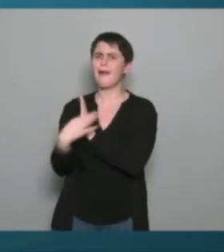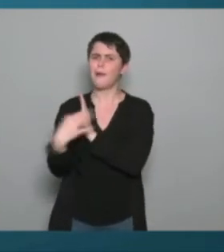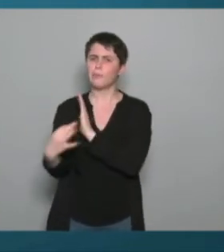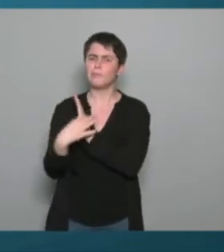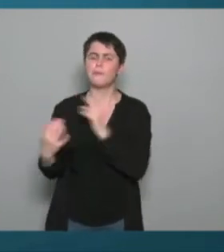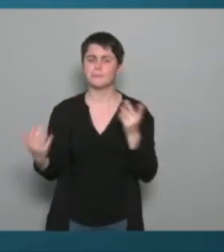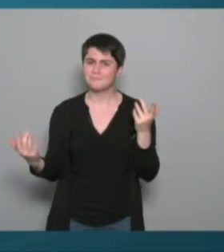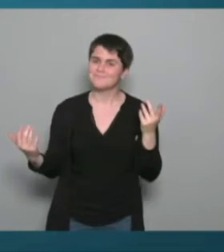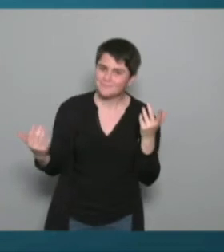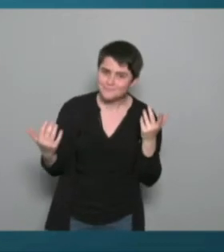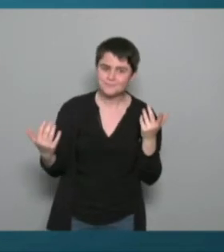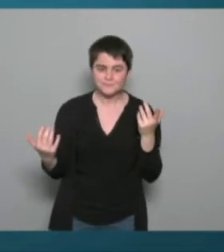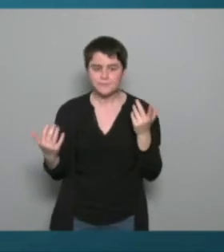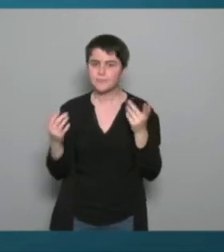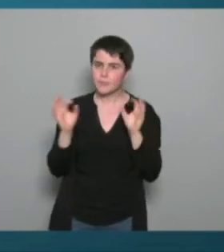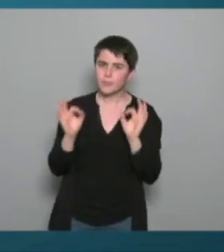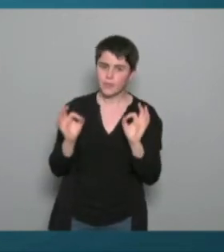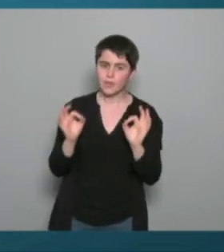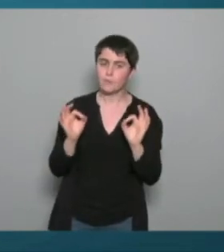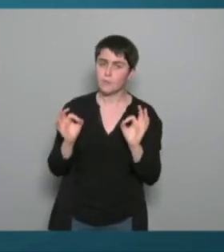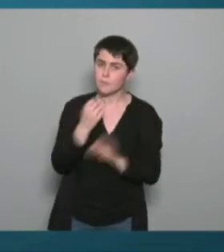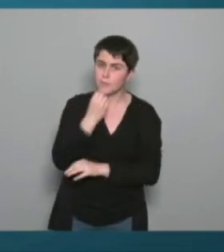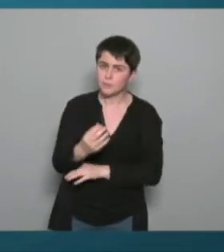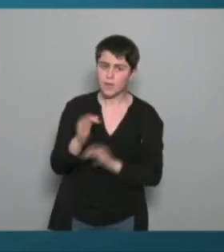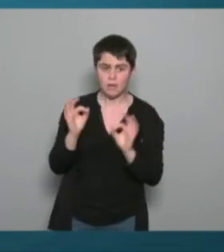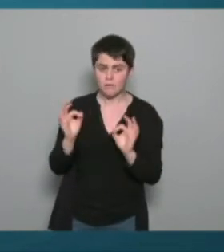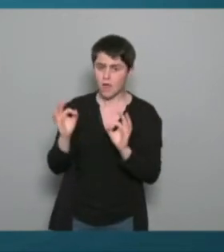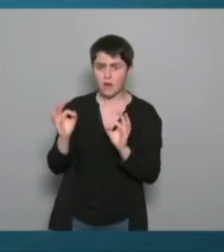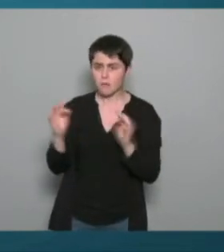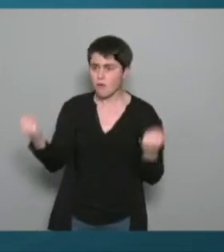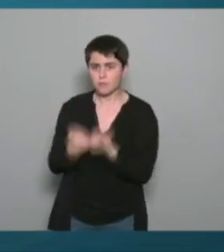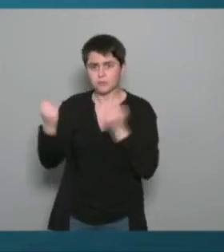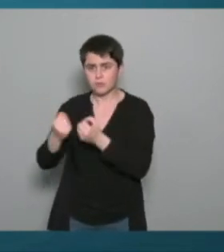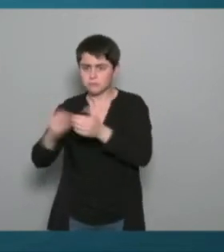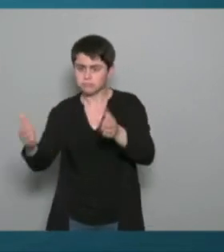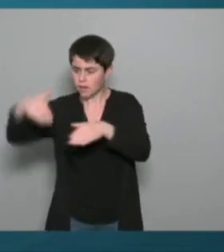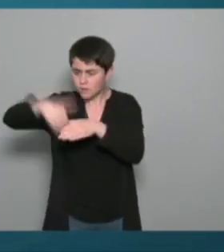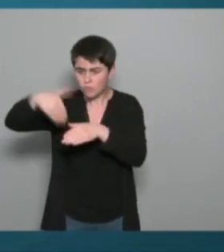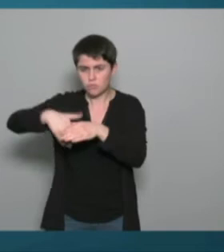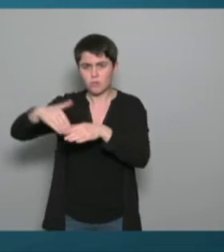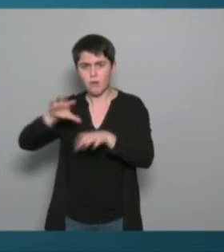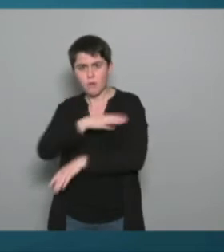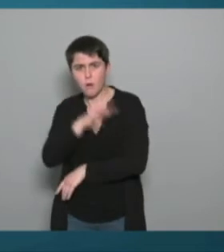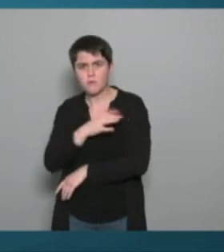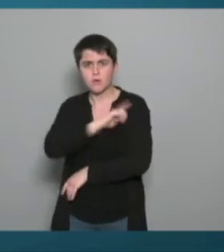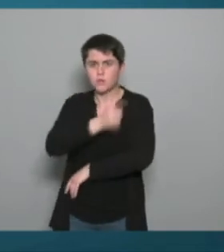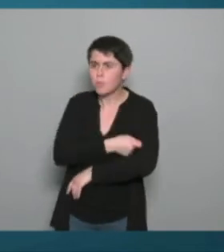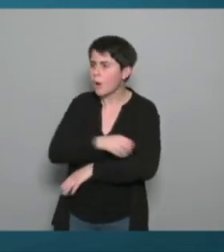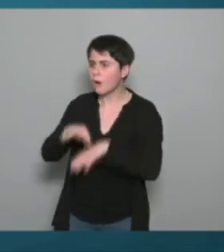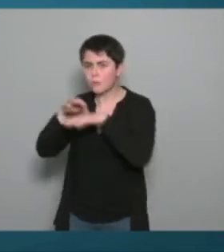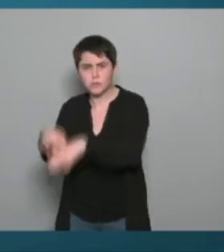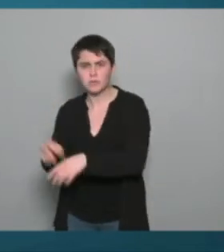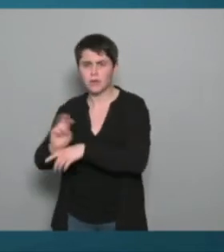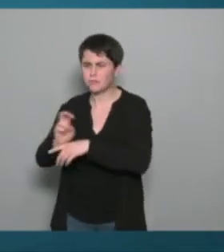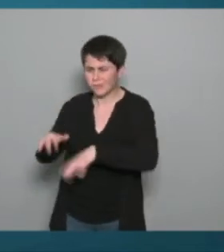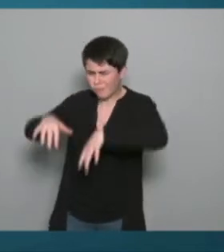ouverte et l'éducateur le prof de sport le moniteur peu importe il est là pour évaluer le besoin